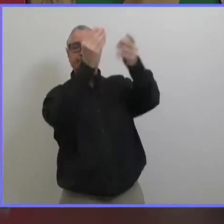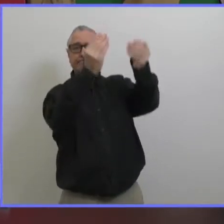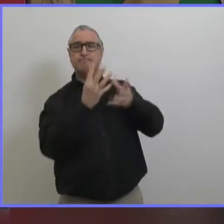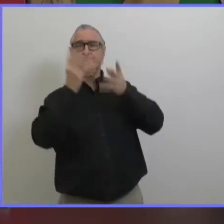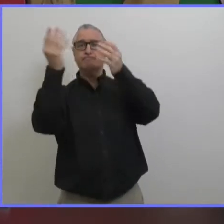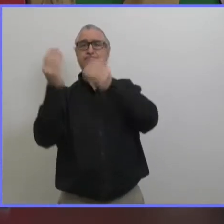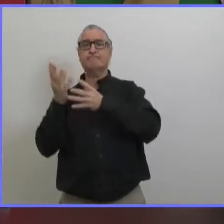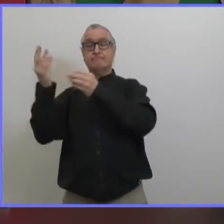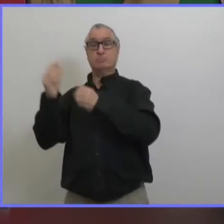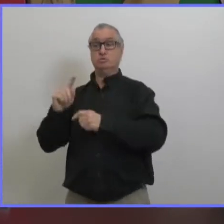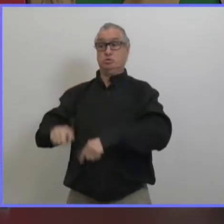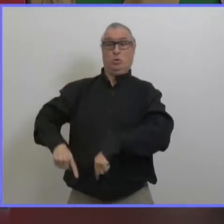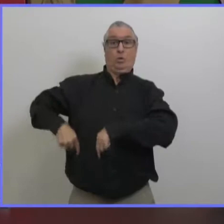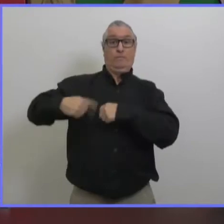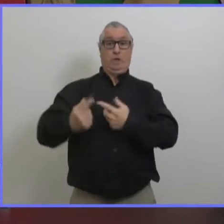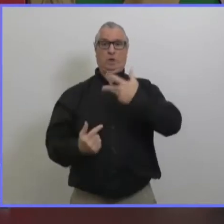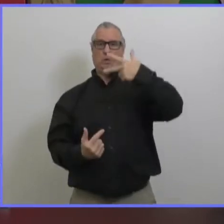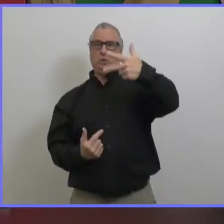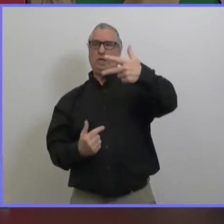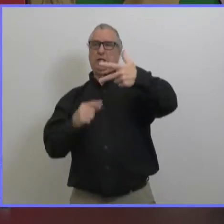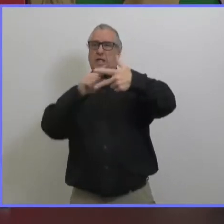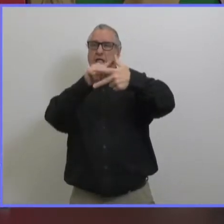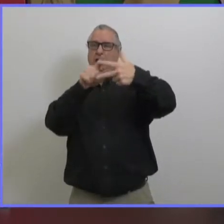qu'on a identifié ça va pas être les derniers malheureusement